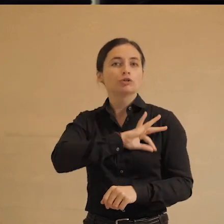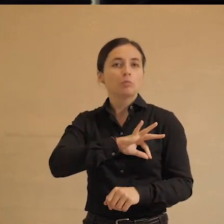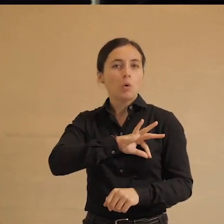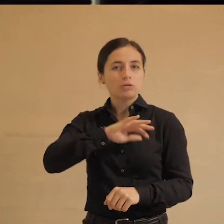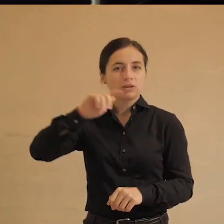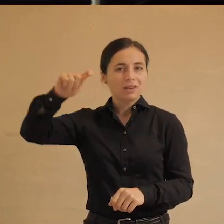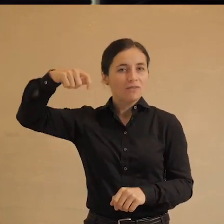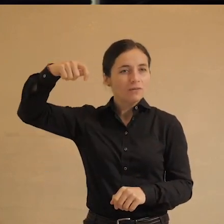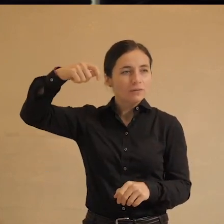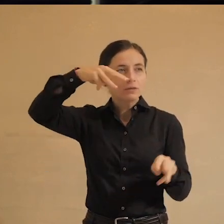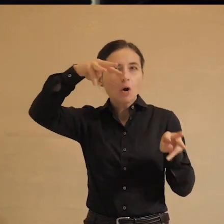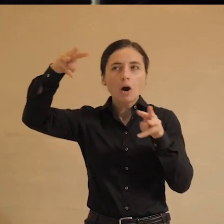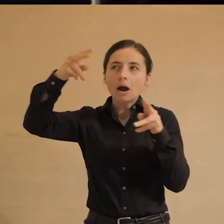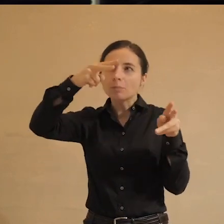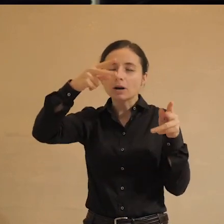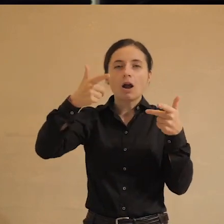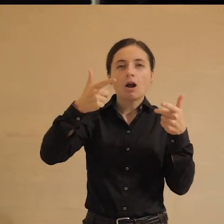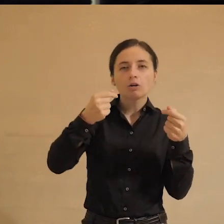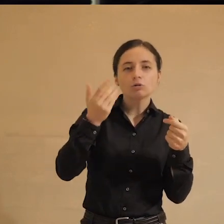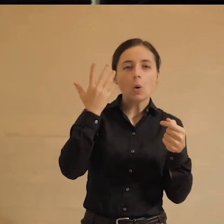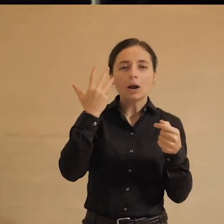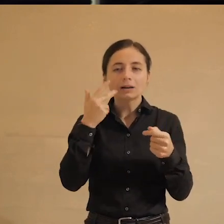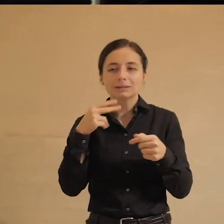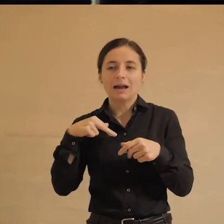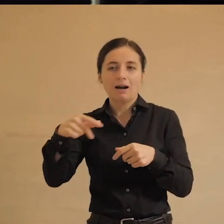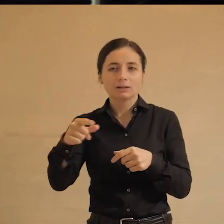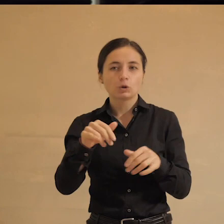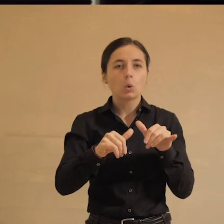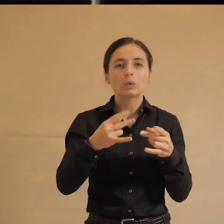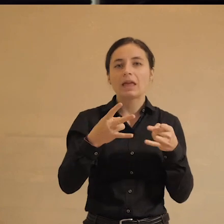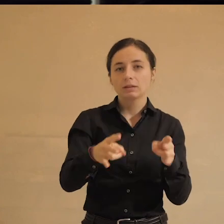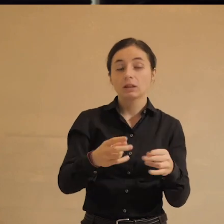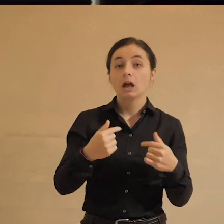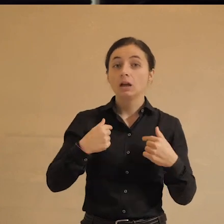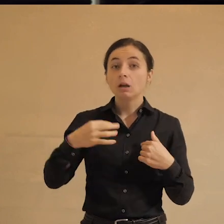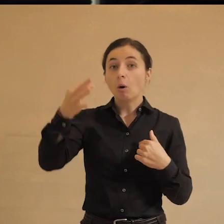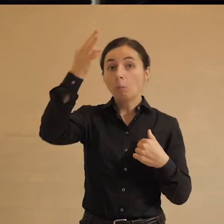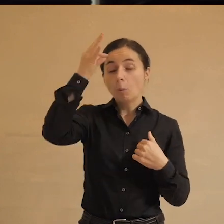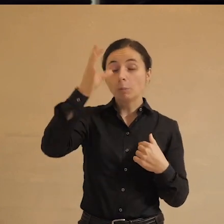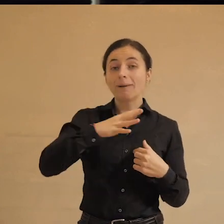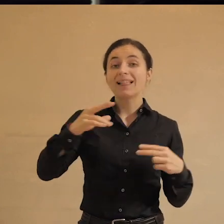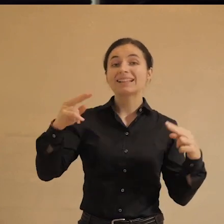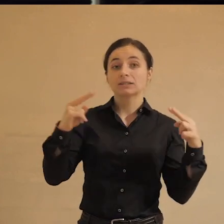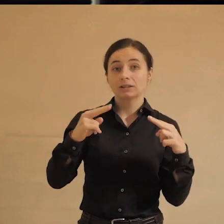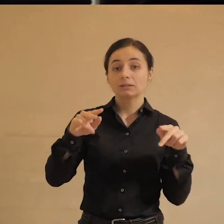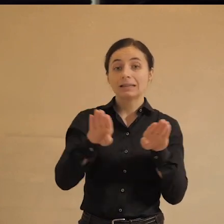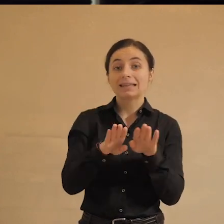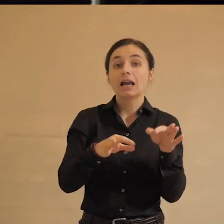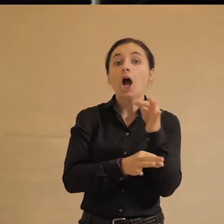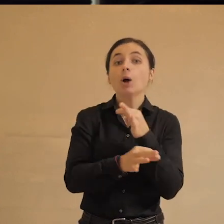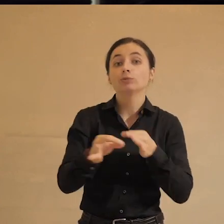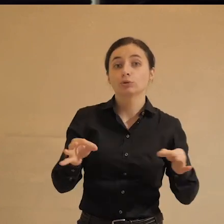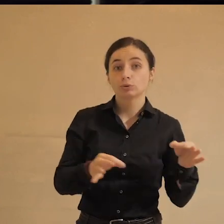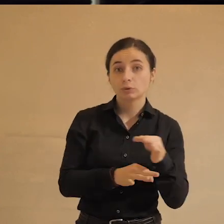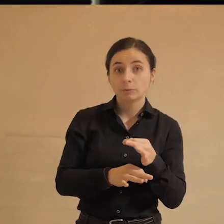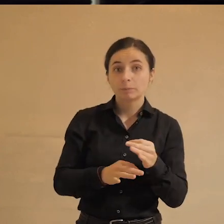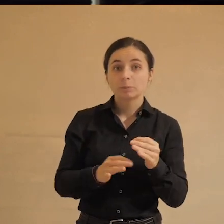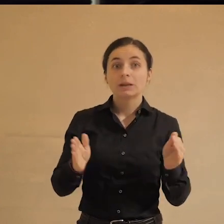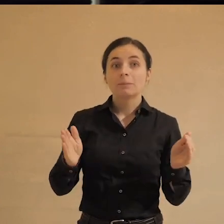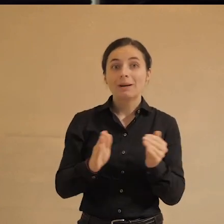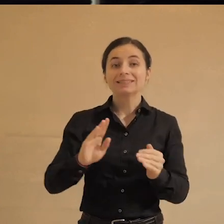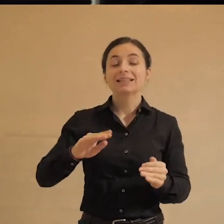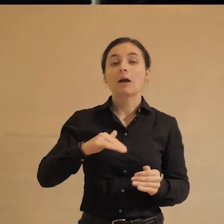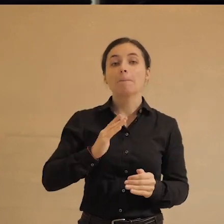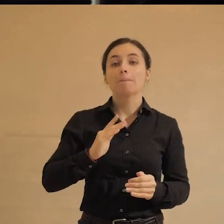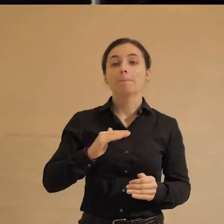для того, чтобы определить, кто когда ходил, куда не надо, я помню, была свидетелем на одном из таких обсуждений целого маленького мастер